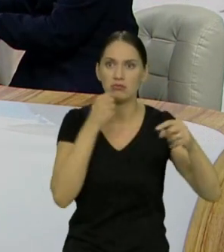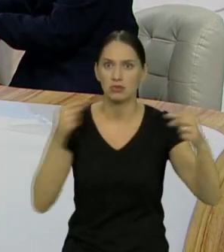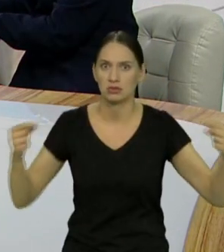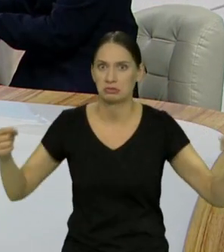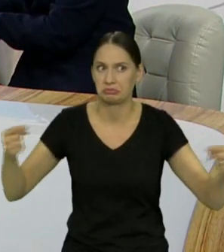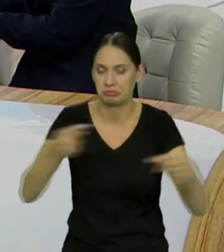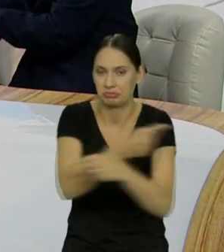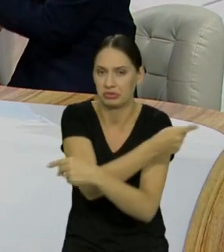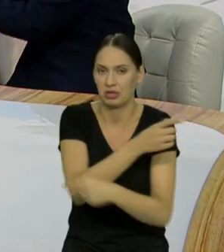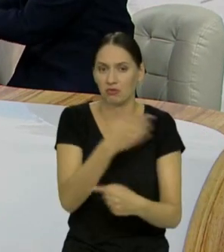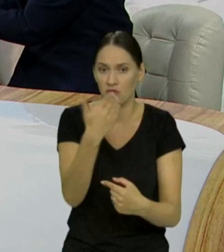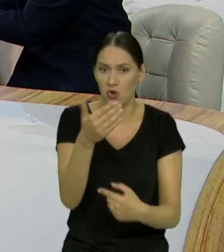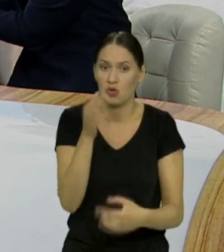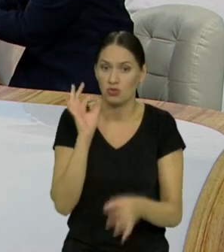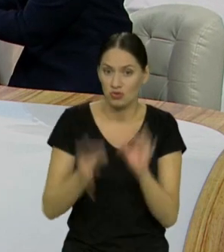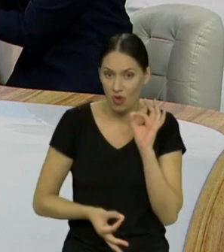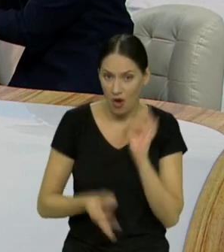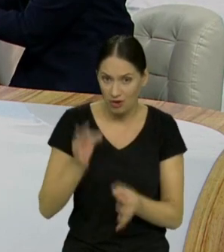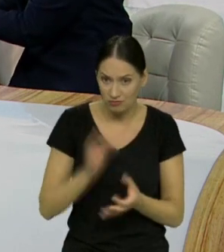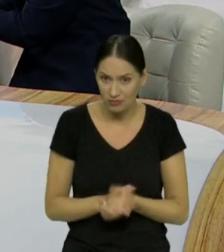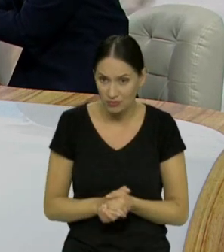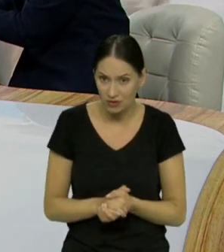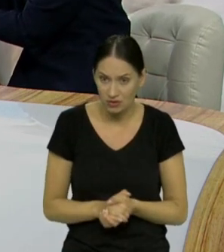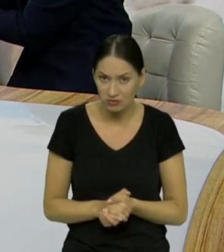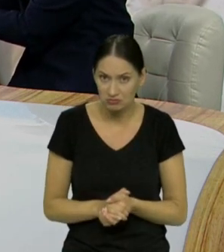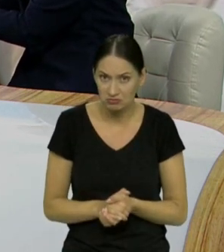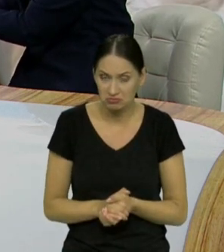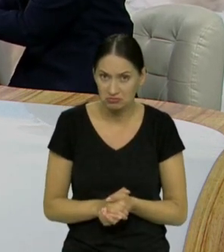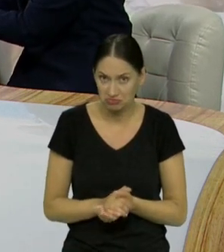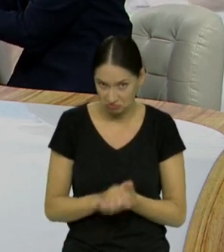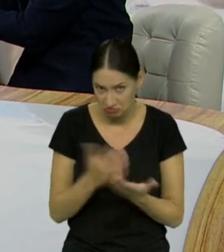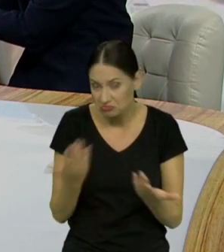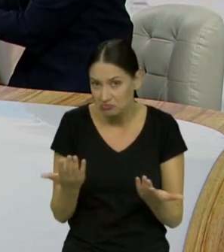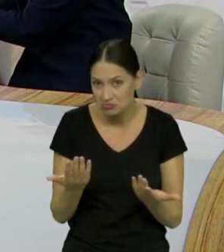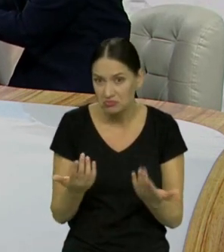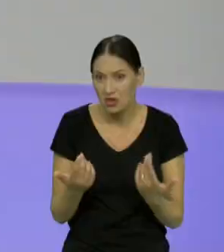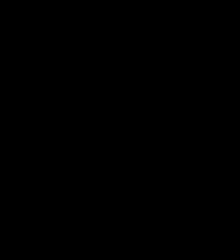yra normalu tokiam nuostatom galima taip vadovautis ir priimti tai, kad tai aš laisvas kalbėt, ką noriu.